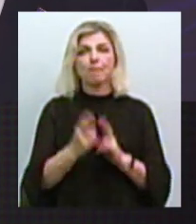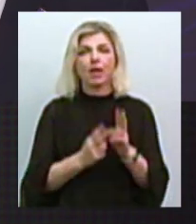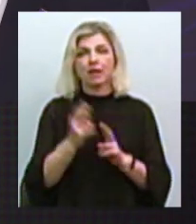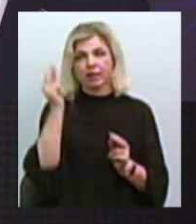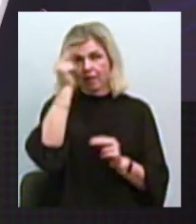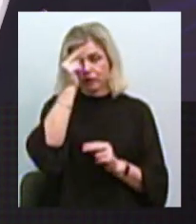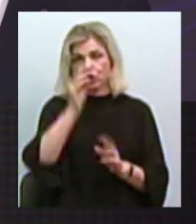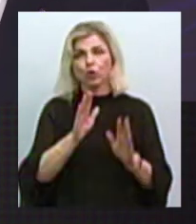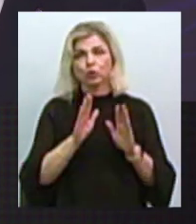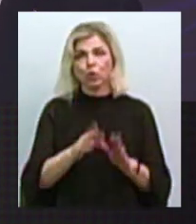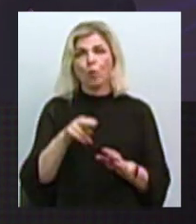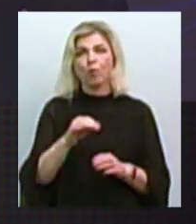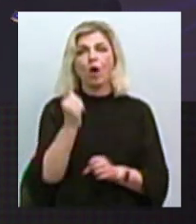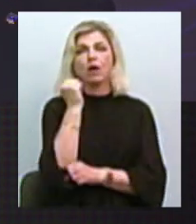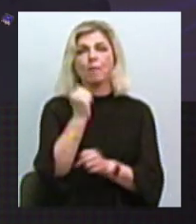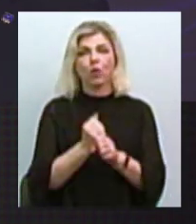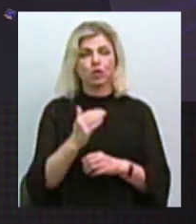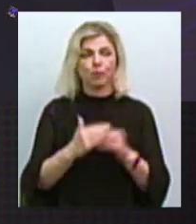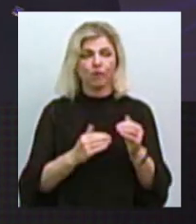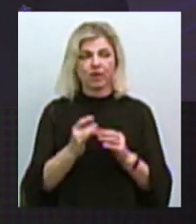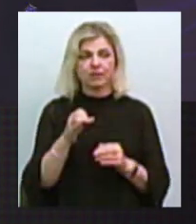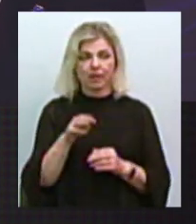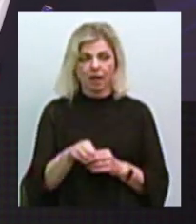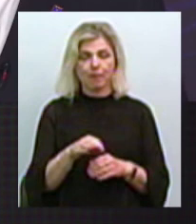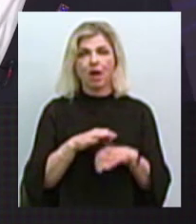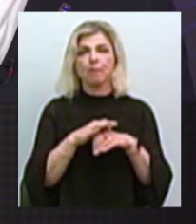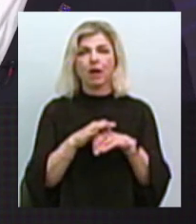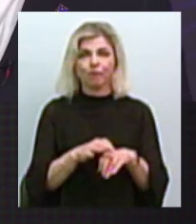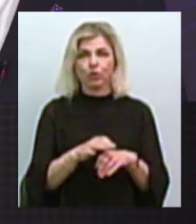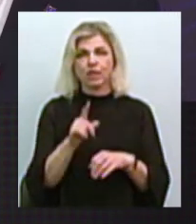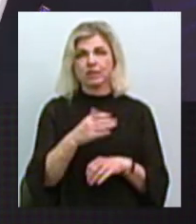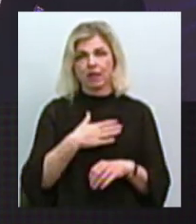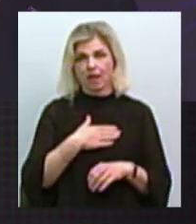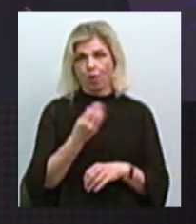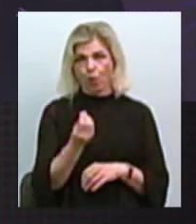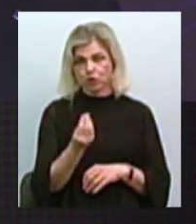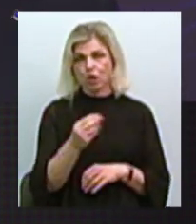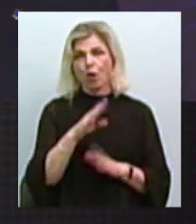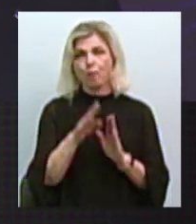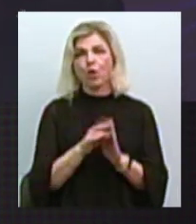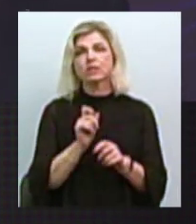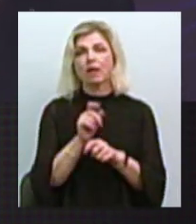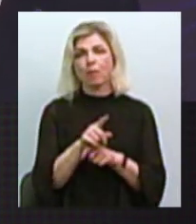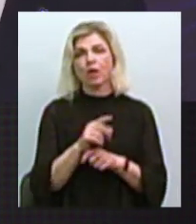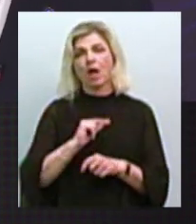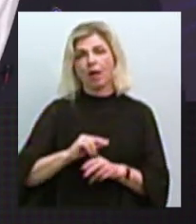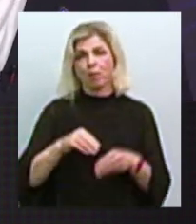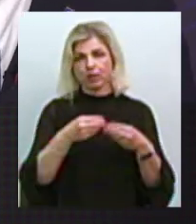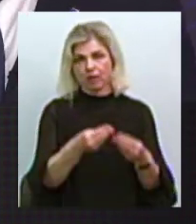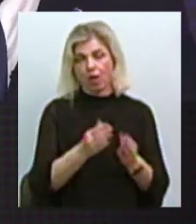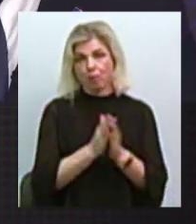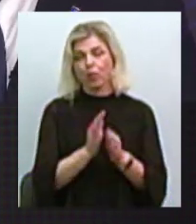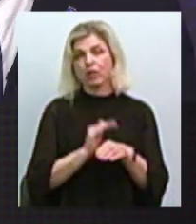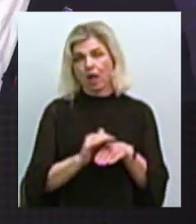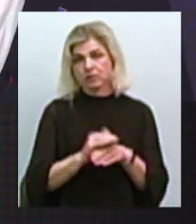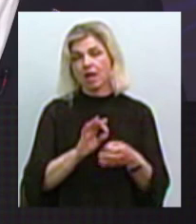тільки по робітничим професіям, вони проводяться за наш кошт, але під замовлення роботодавців. Тому, будь ласка, якщо